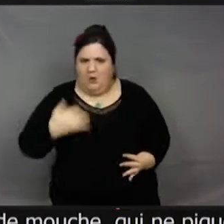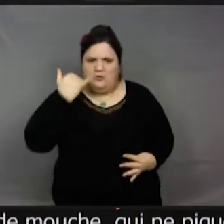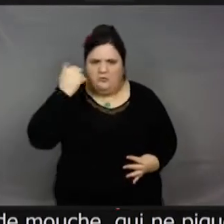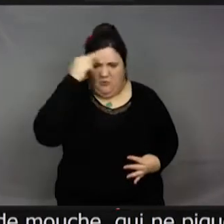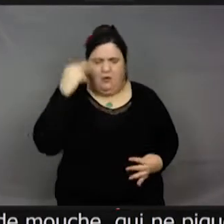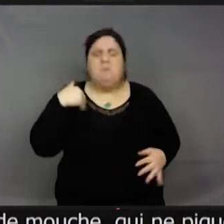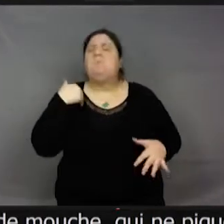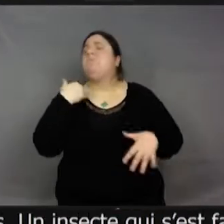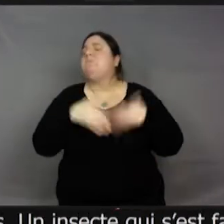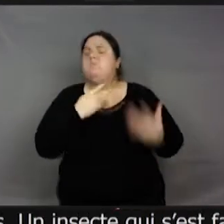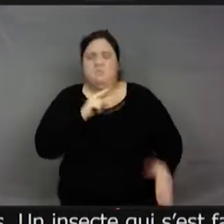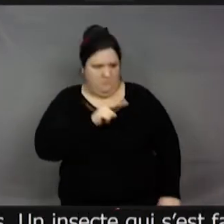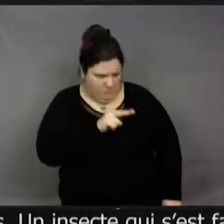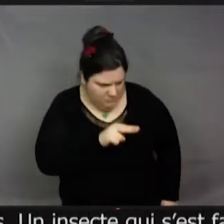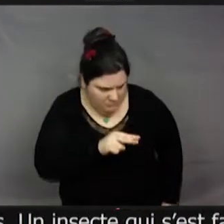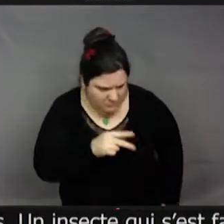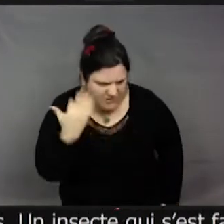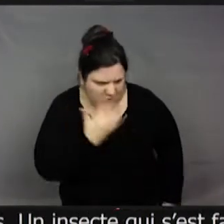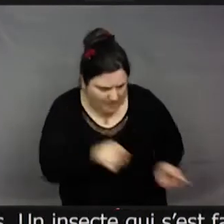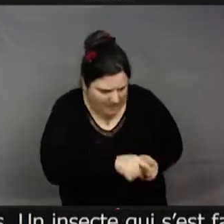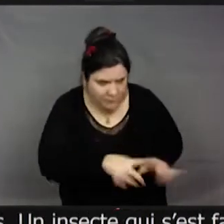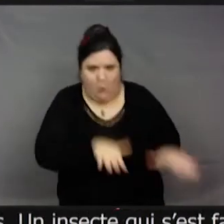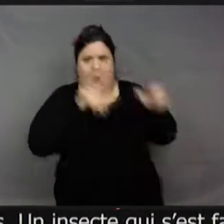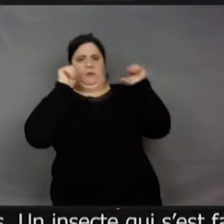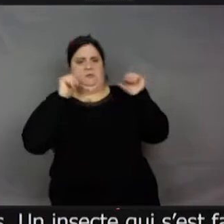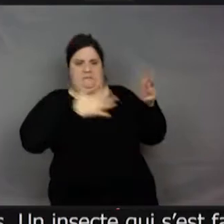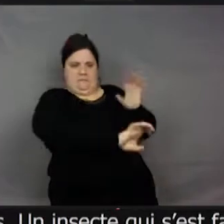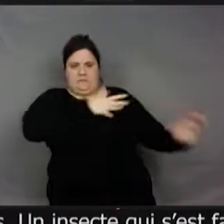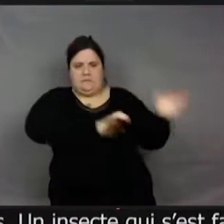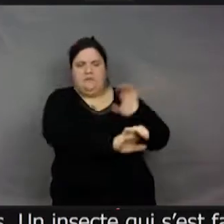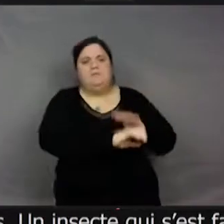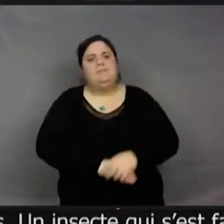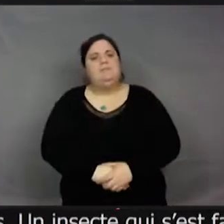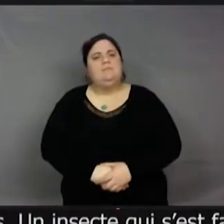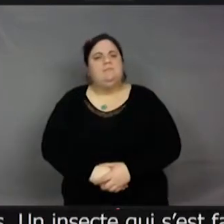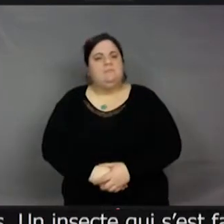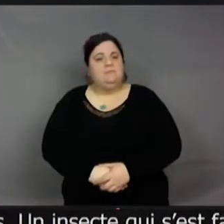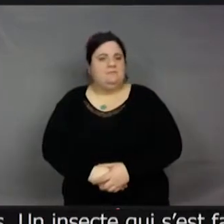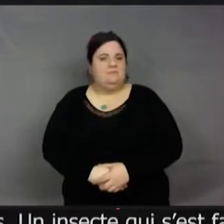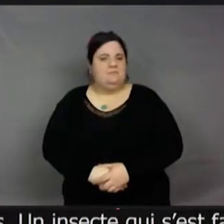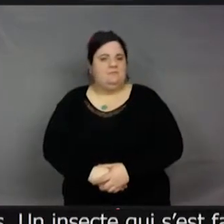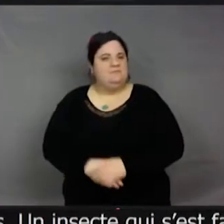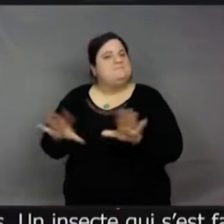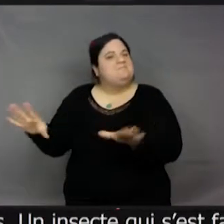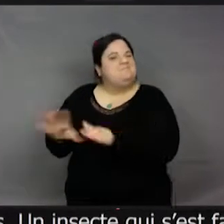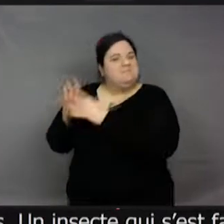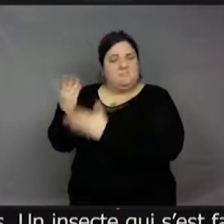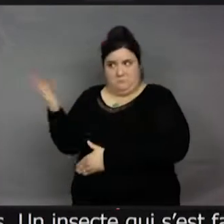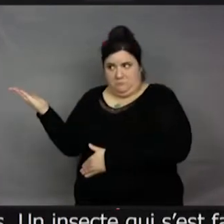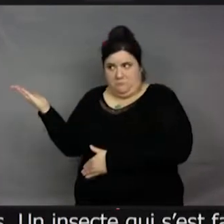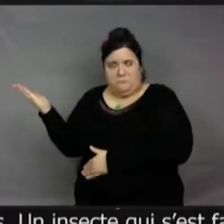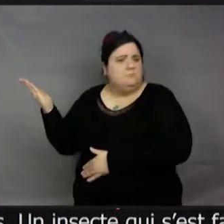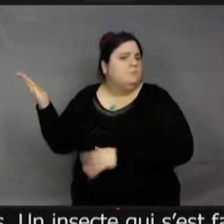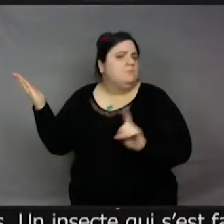SIRF, va un peu se méfier. Et cette petite mouche, c'est ça que j'aime bien montrer. Donc, c'est une photo que vous trouvez en libre de droit sur